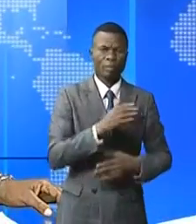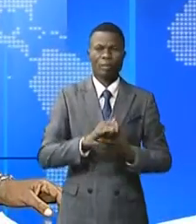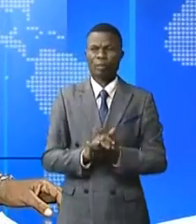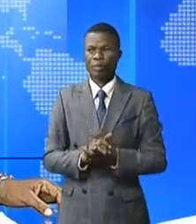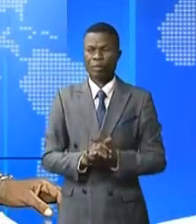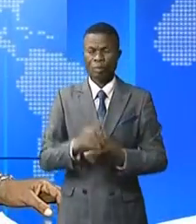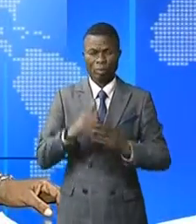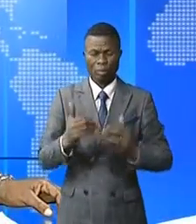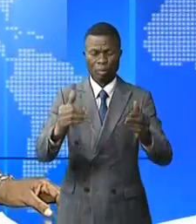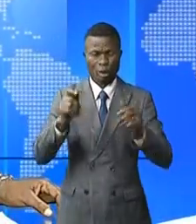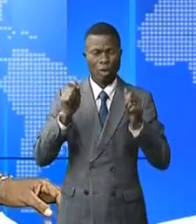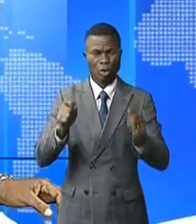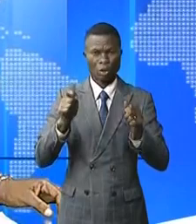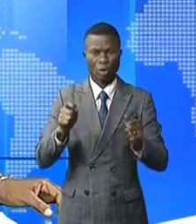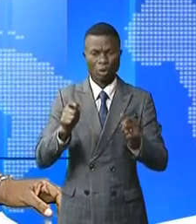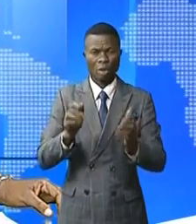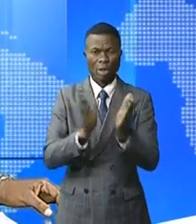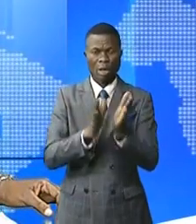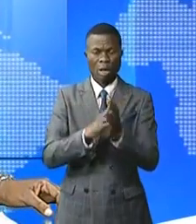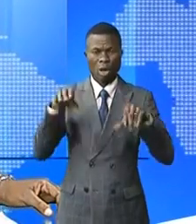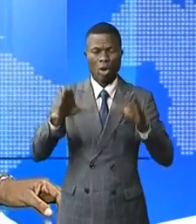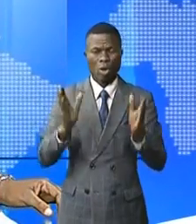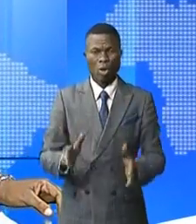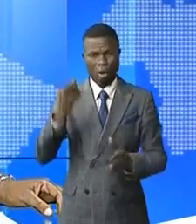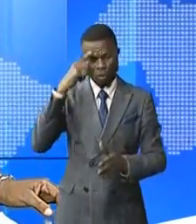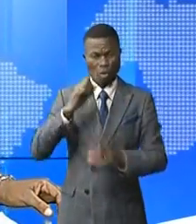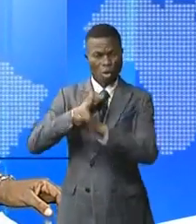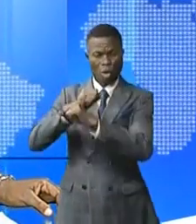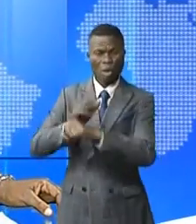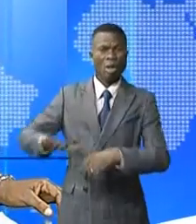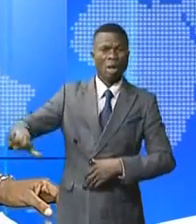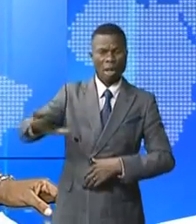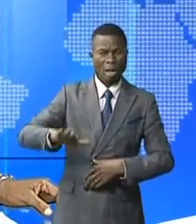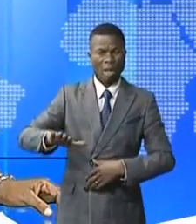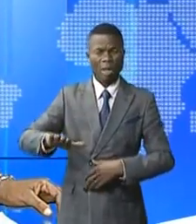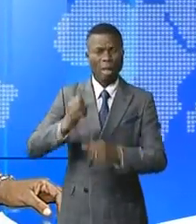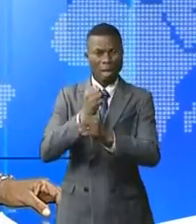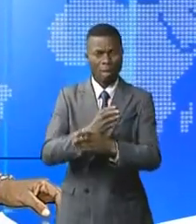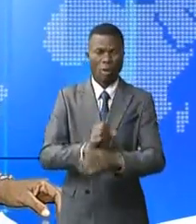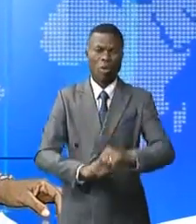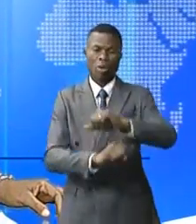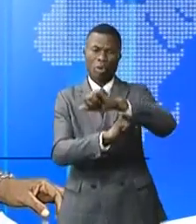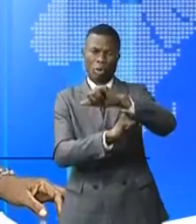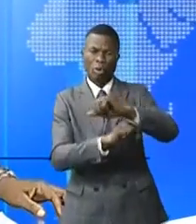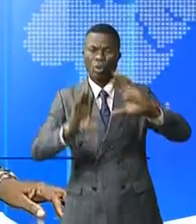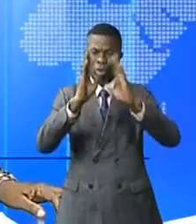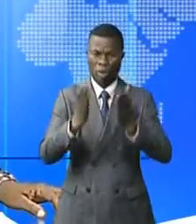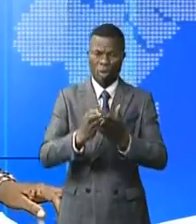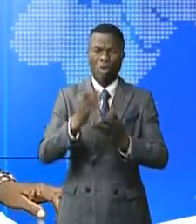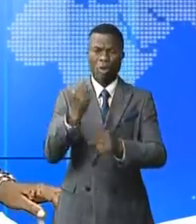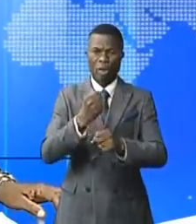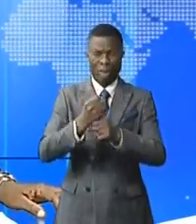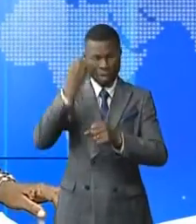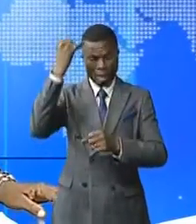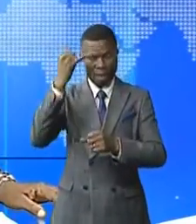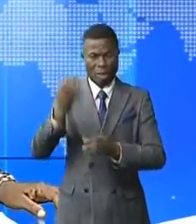Dans la suite de l'actualité, l'Institut congolais pour la conservation de la nature s'est dit prêt à accompagner toutes deux marches allant dans le